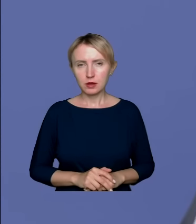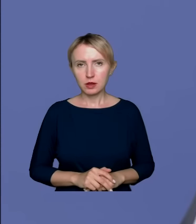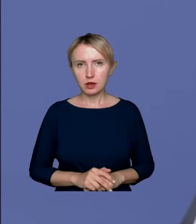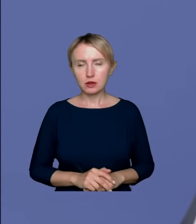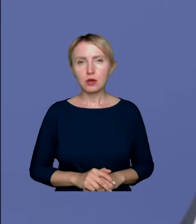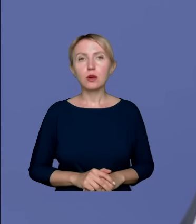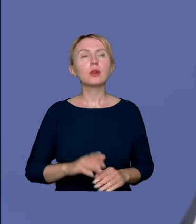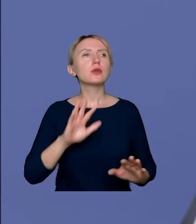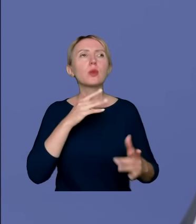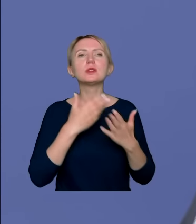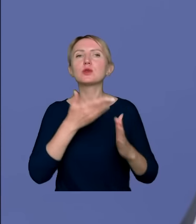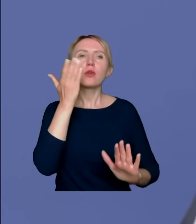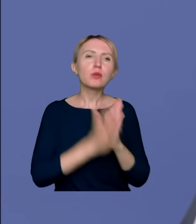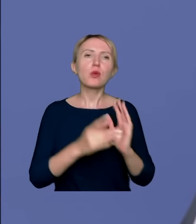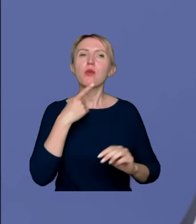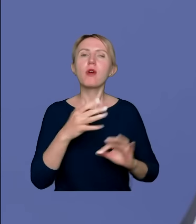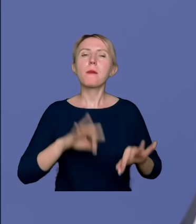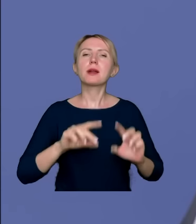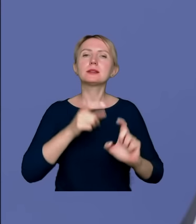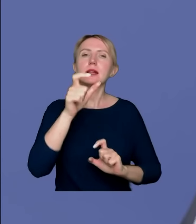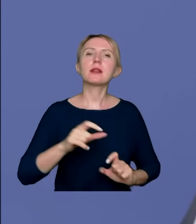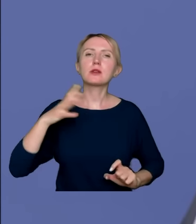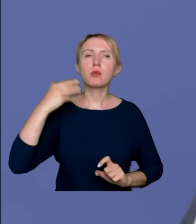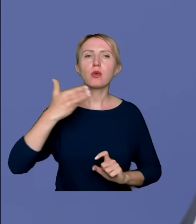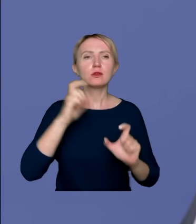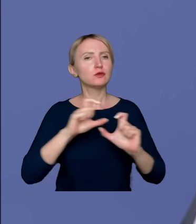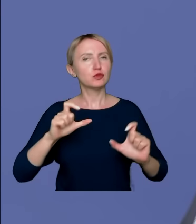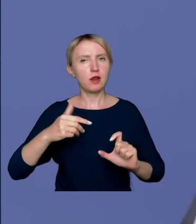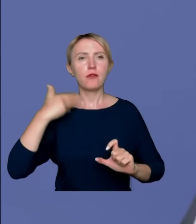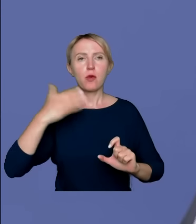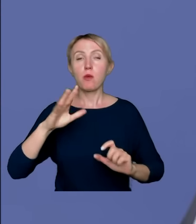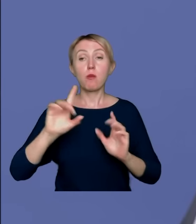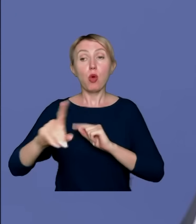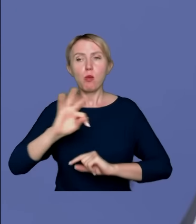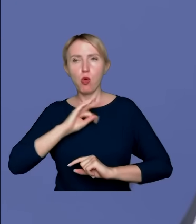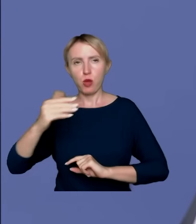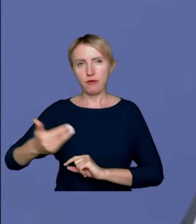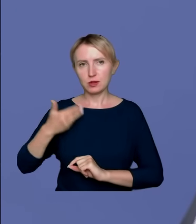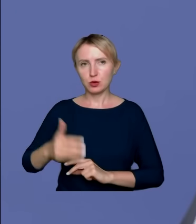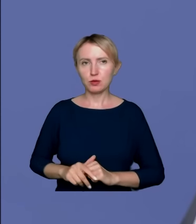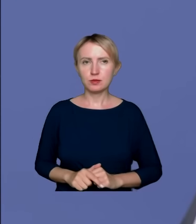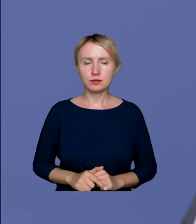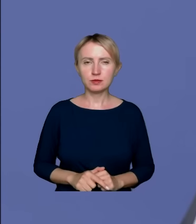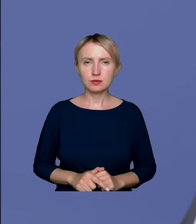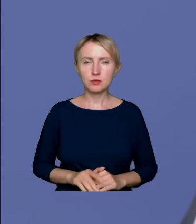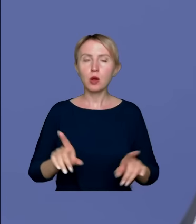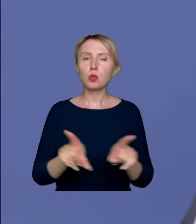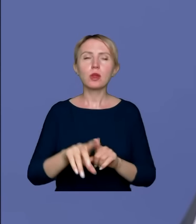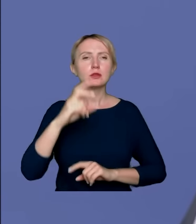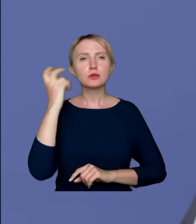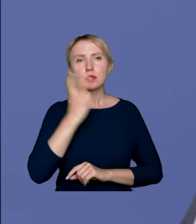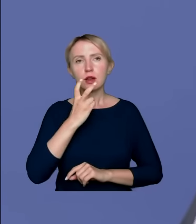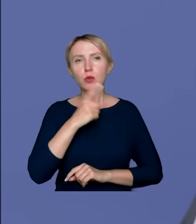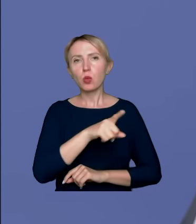jedna z pań, senator, która zabierała głos w trakcie tych wypowiedzi po moim wystąpieniu. To jest też ciekawe, że oni,